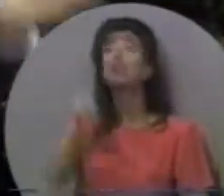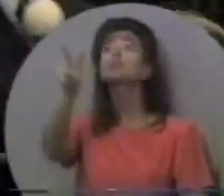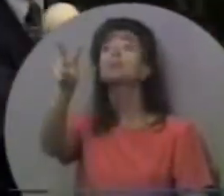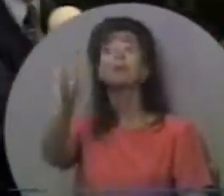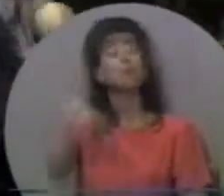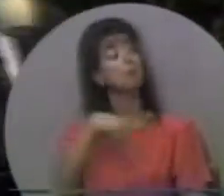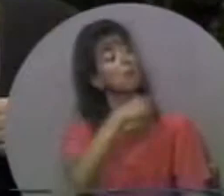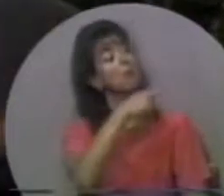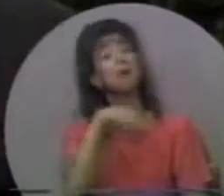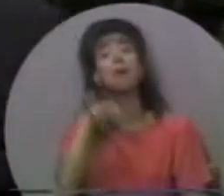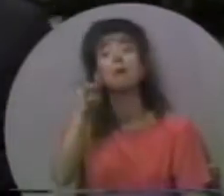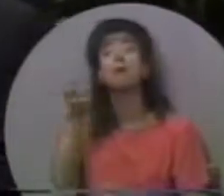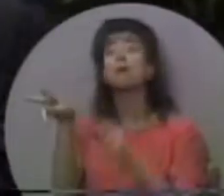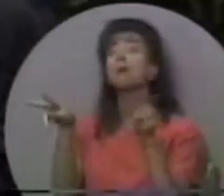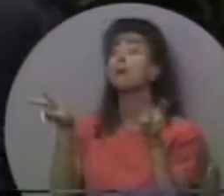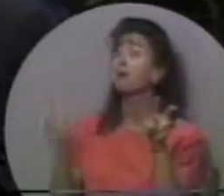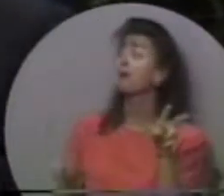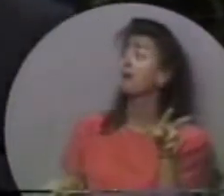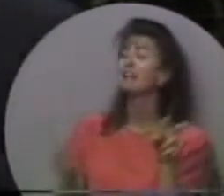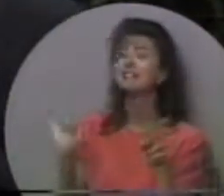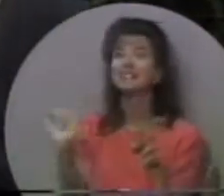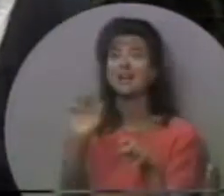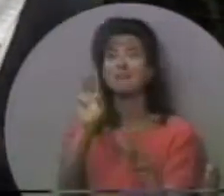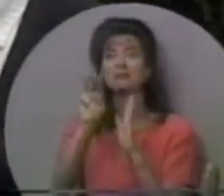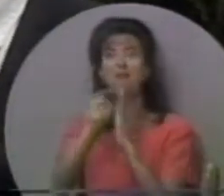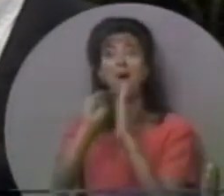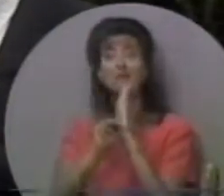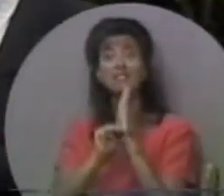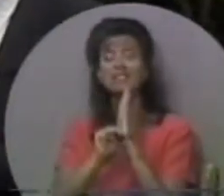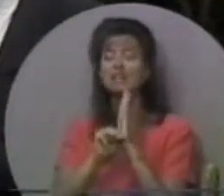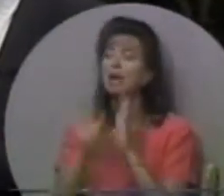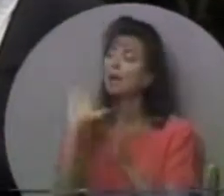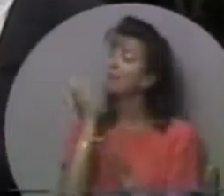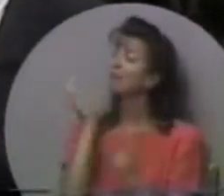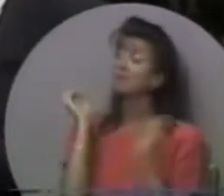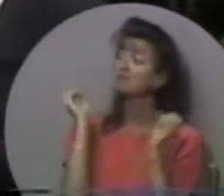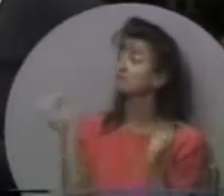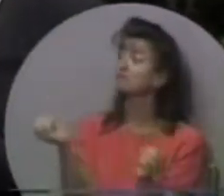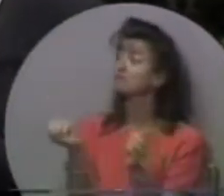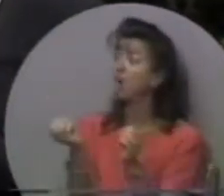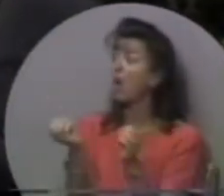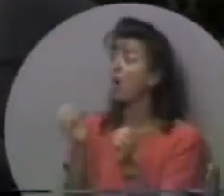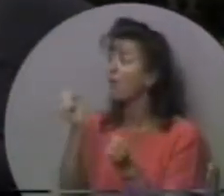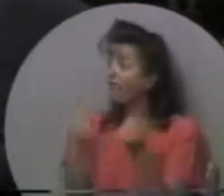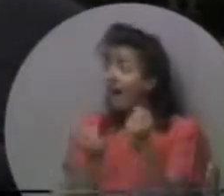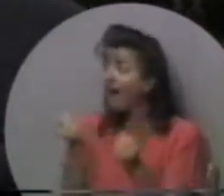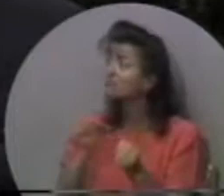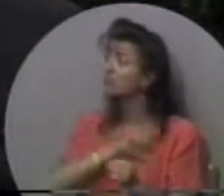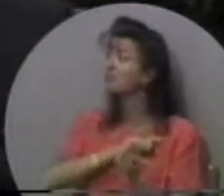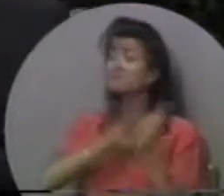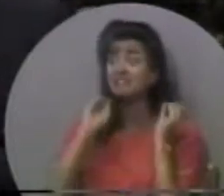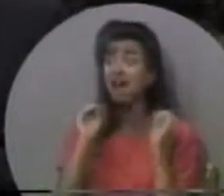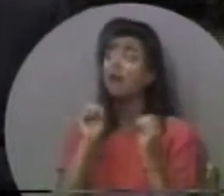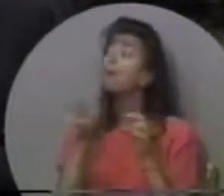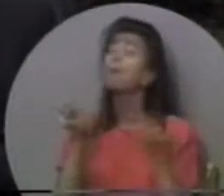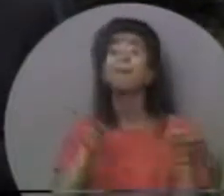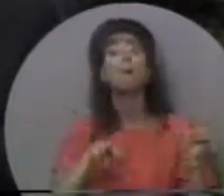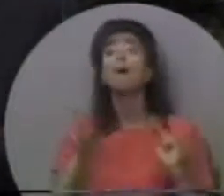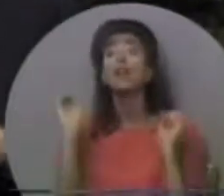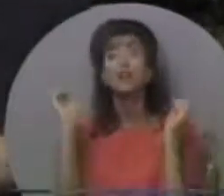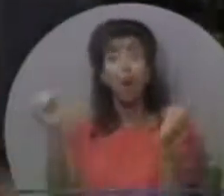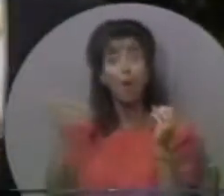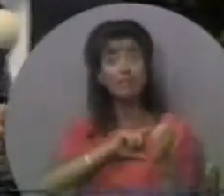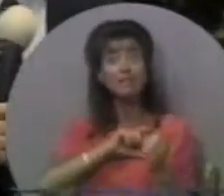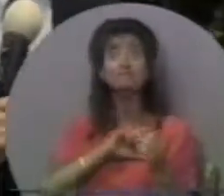І я зробив, як про Моїсея написано, подивився наліво, направо. І не було ніяких